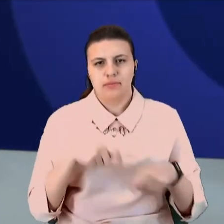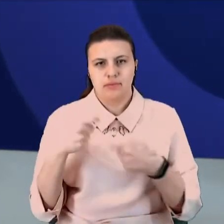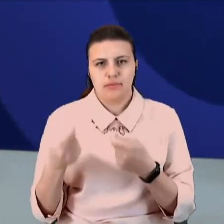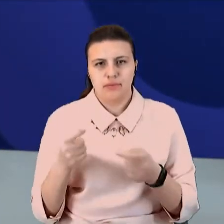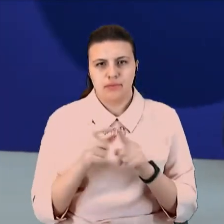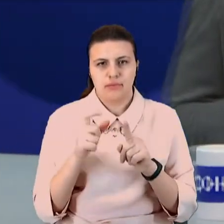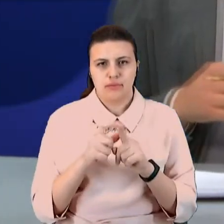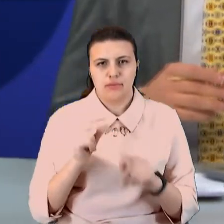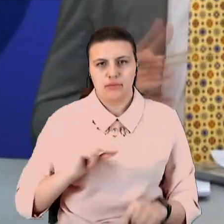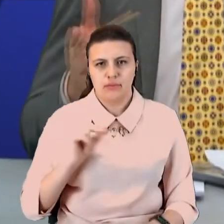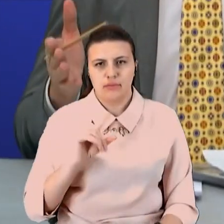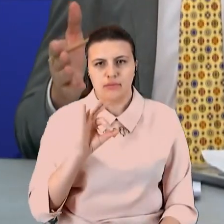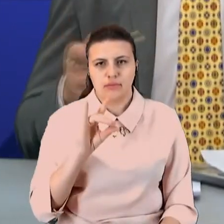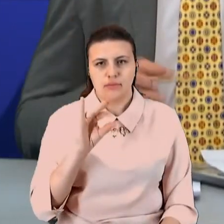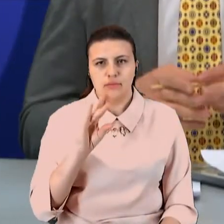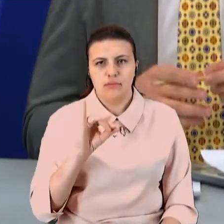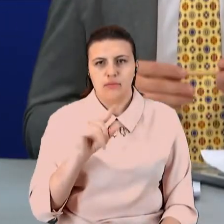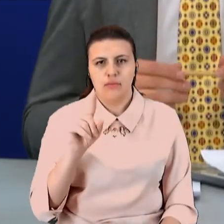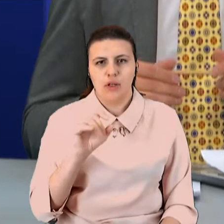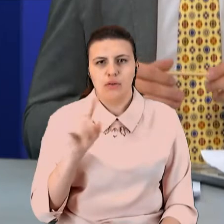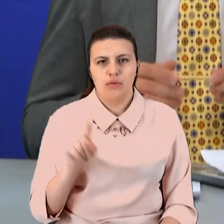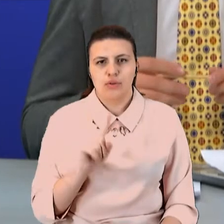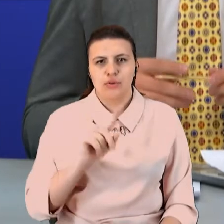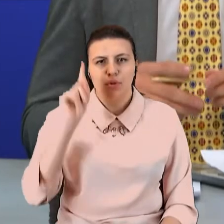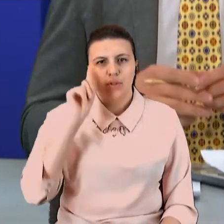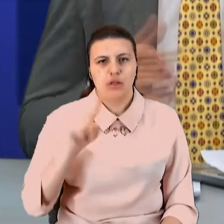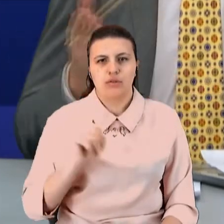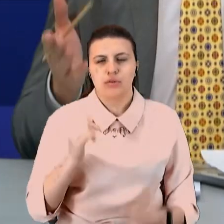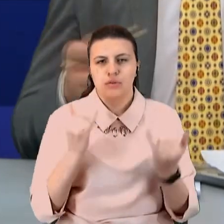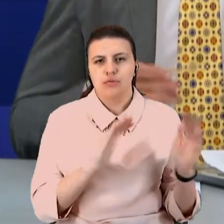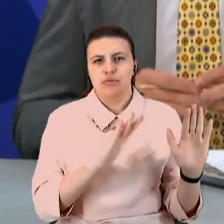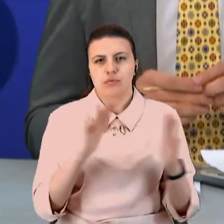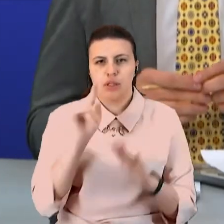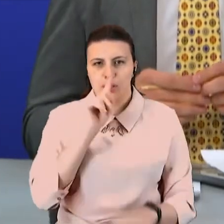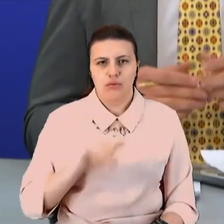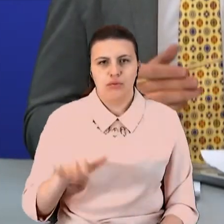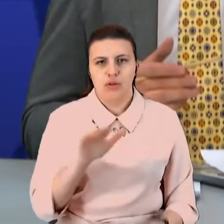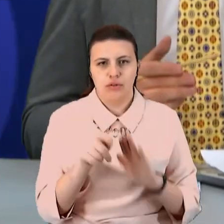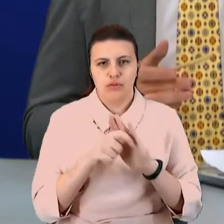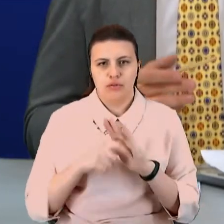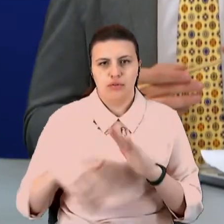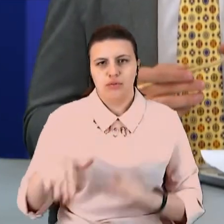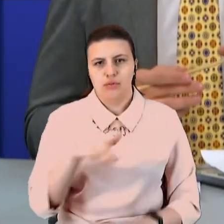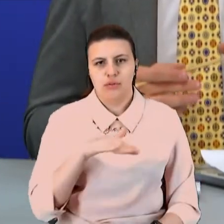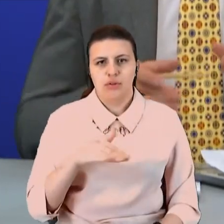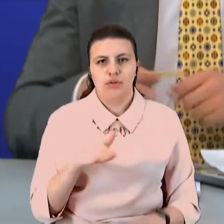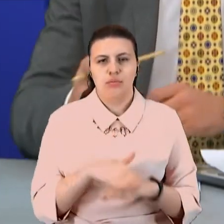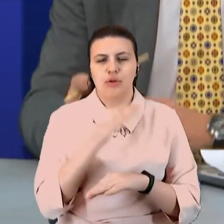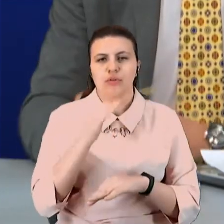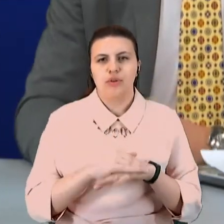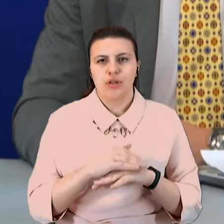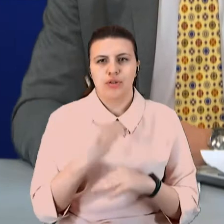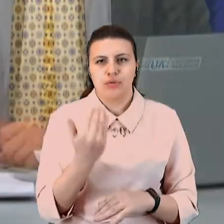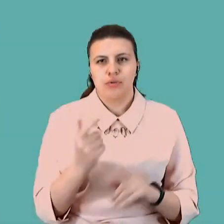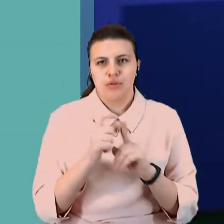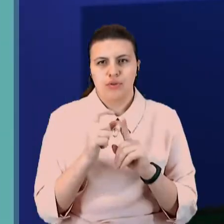Олександрі Зос, яка знає, що сьогодні відбувалось на Луганщині і на Донеччині. Олександр, доброго вечора, прошу тобі слово. Вітаю